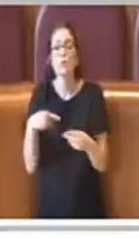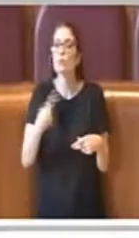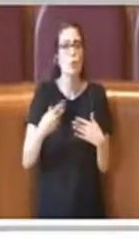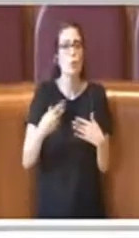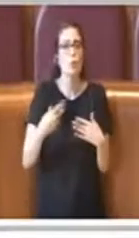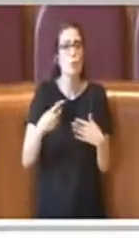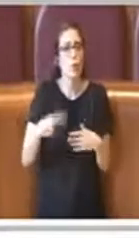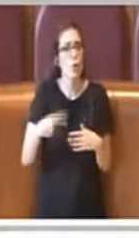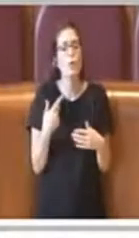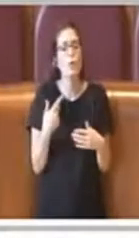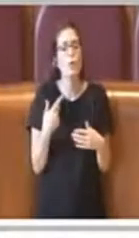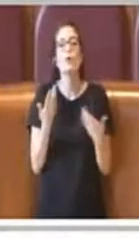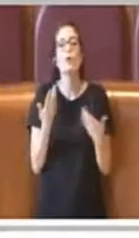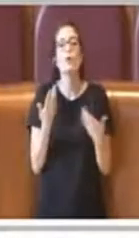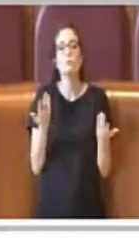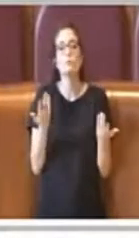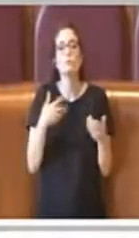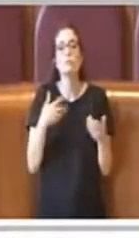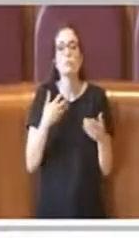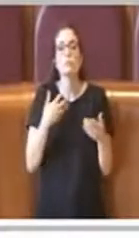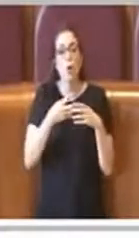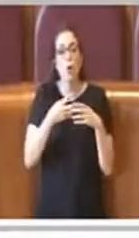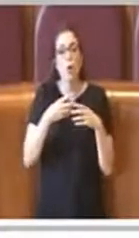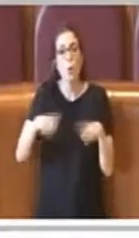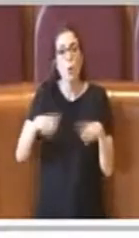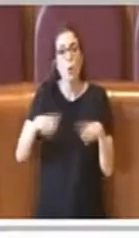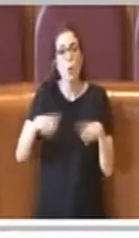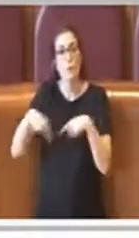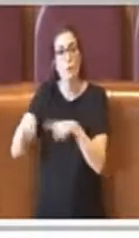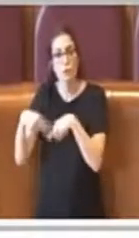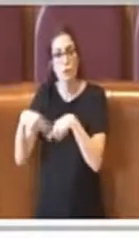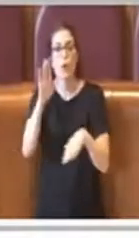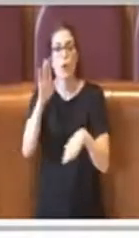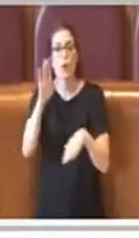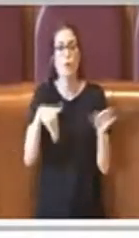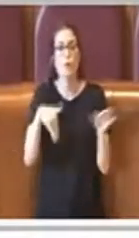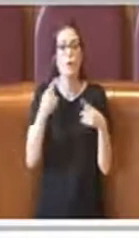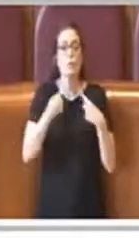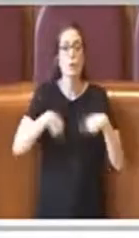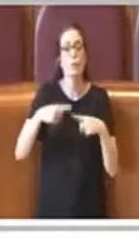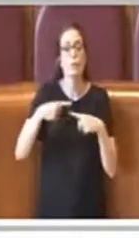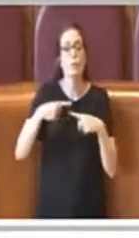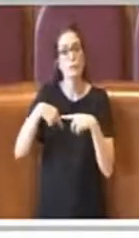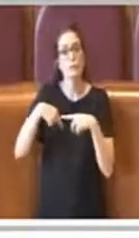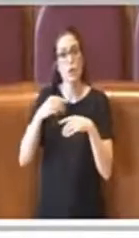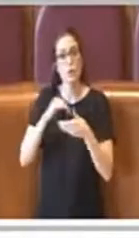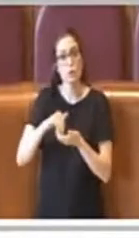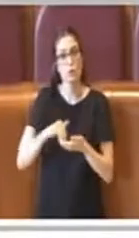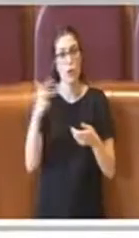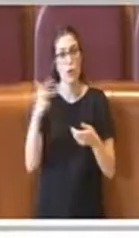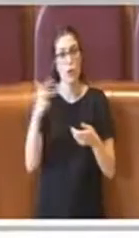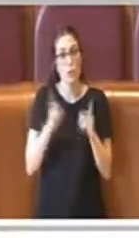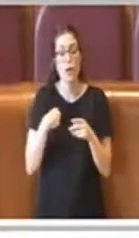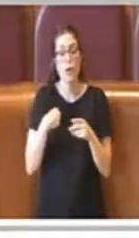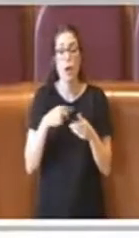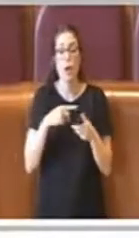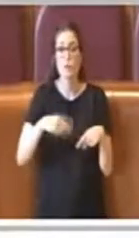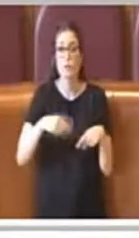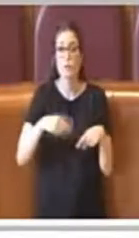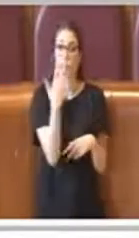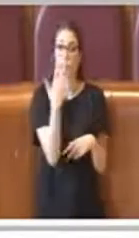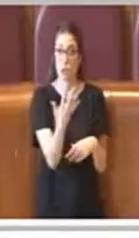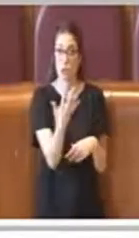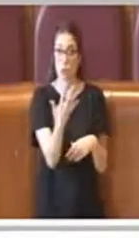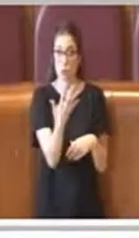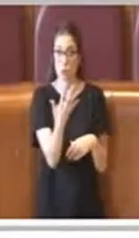stati questi incontri e subito a seguire sono partite le commissioni convocate dalla Commissione Politiche Sociali di Roma Capitale.